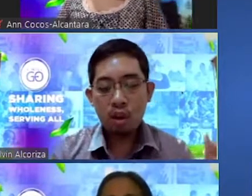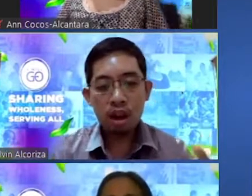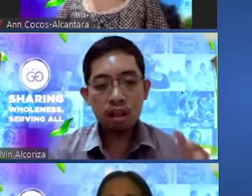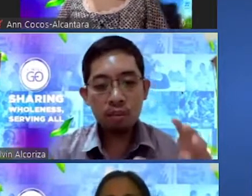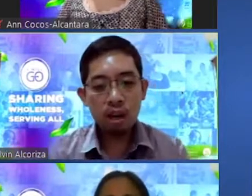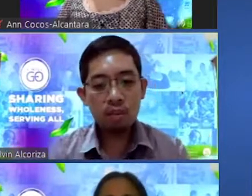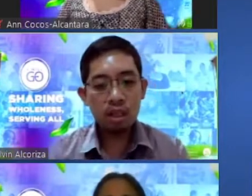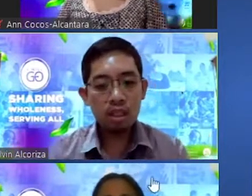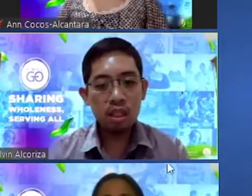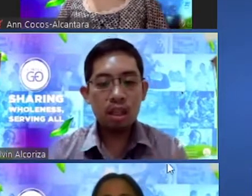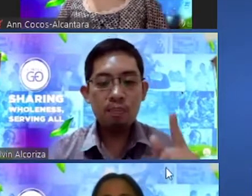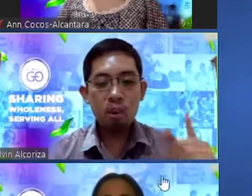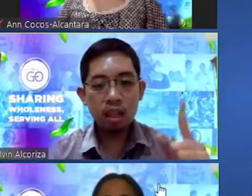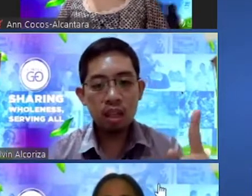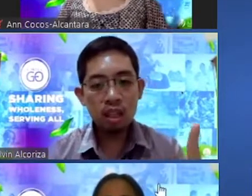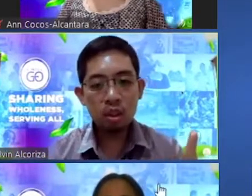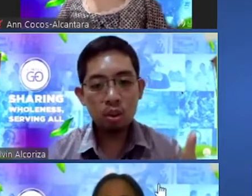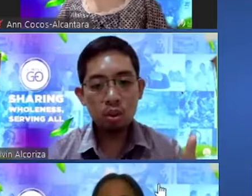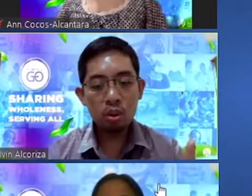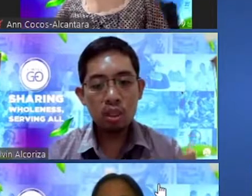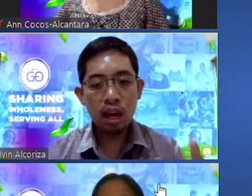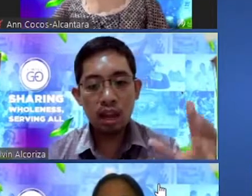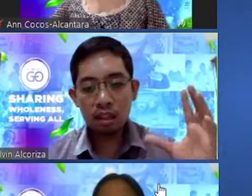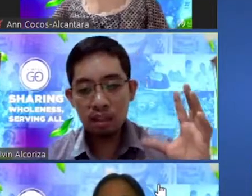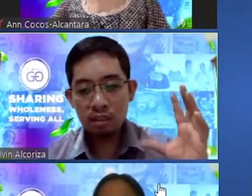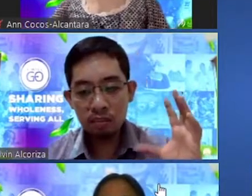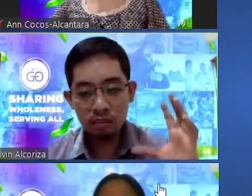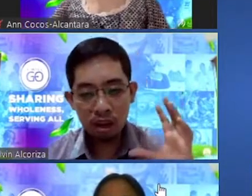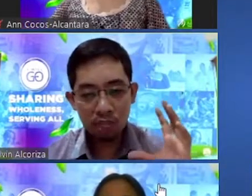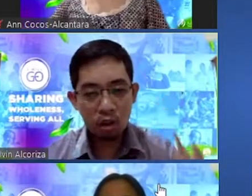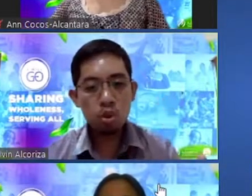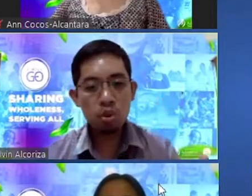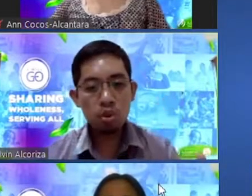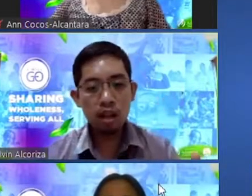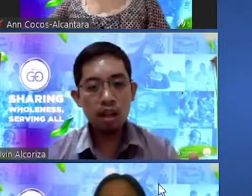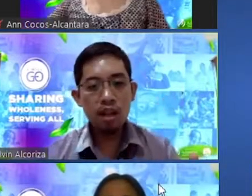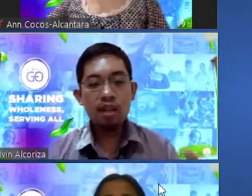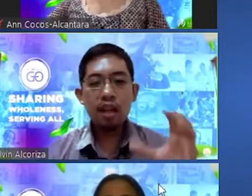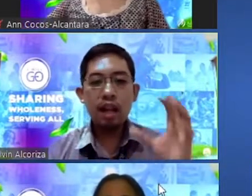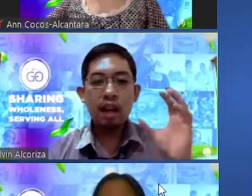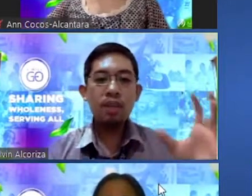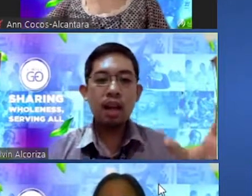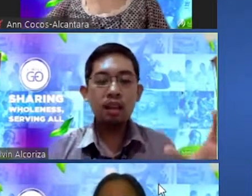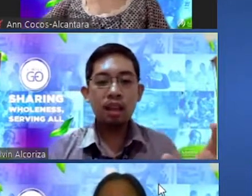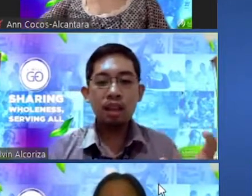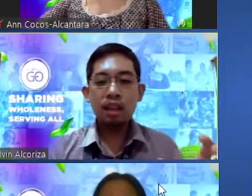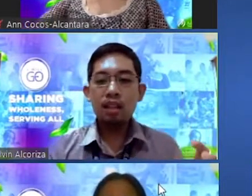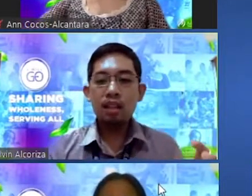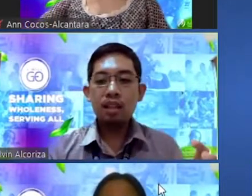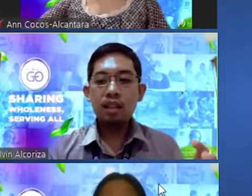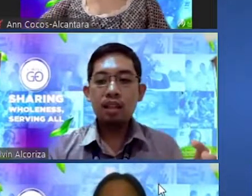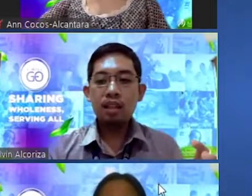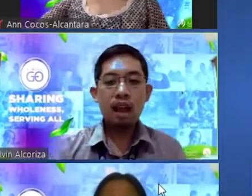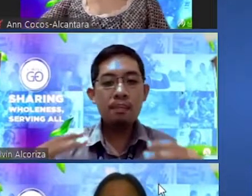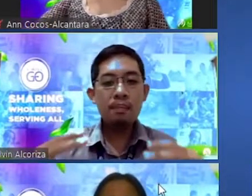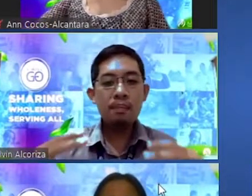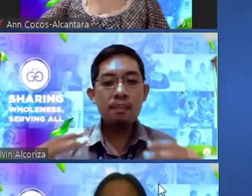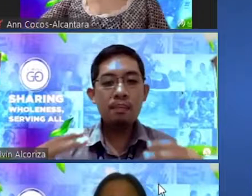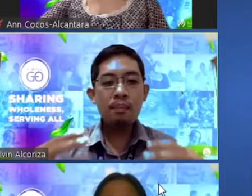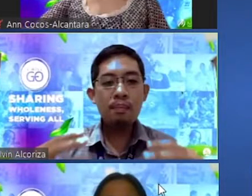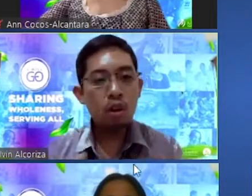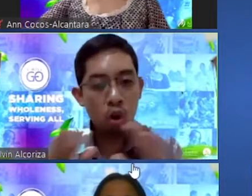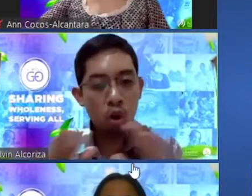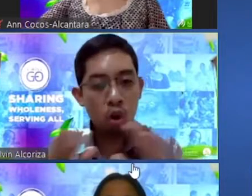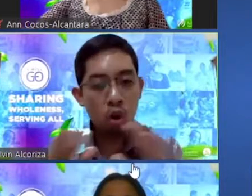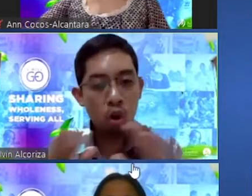pinahawakan na promise importante ito sa ating kalusugan dahil alam natin na kahit ang mga